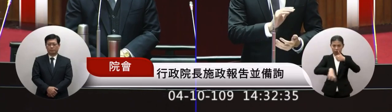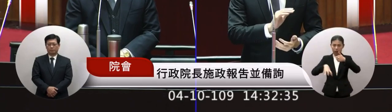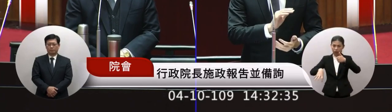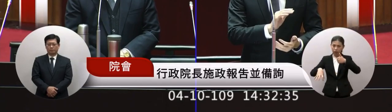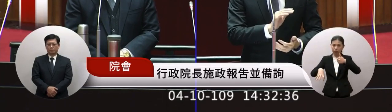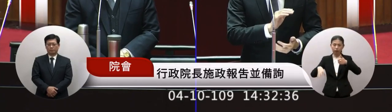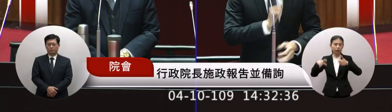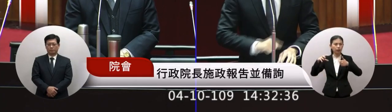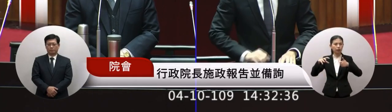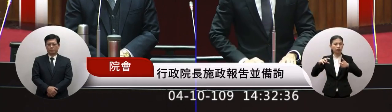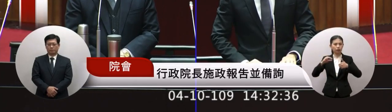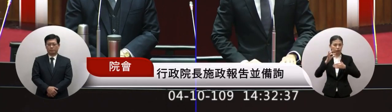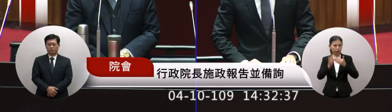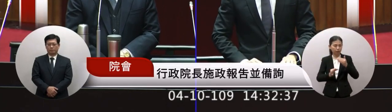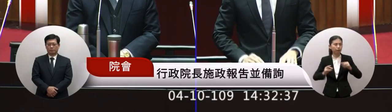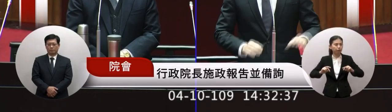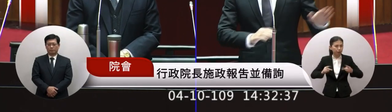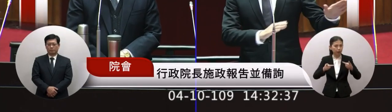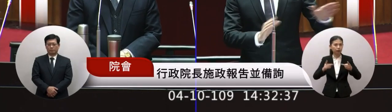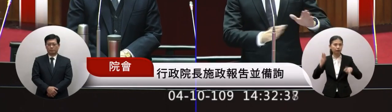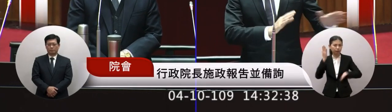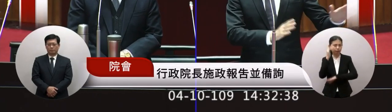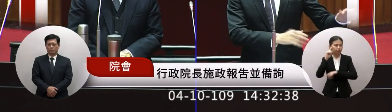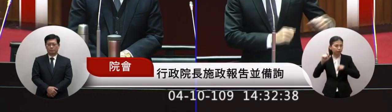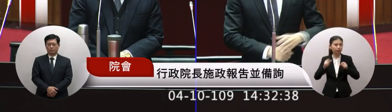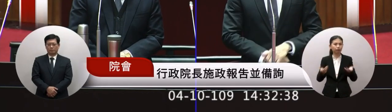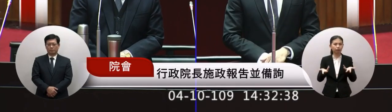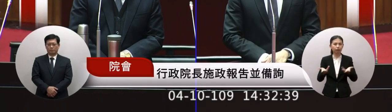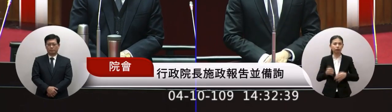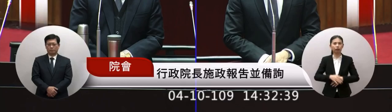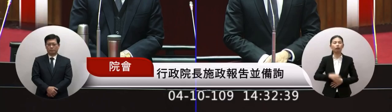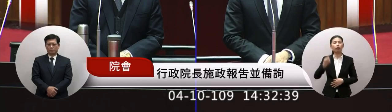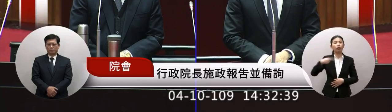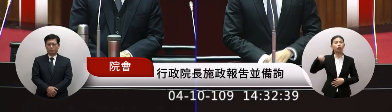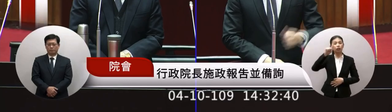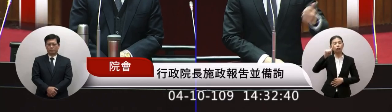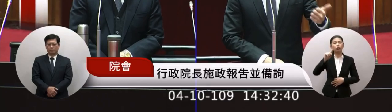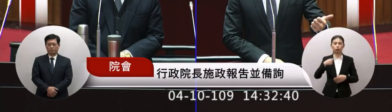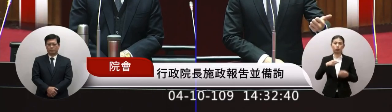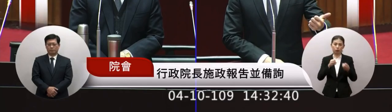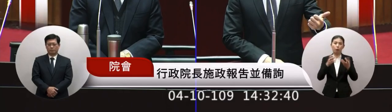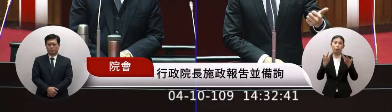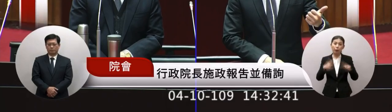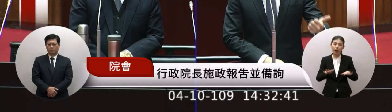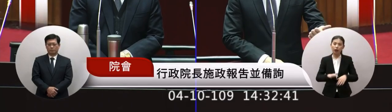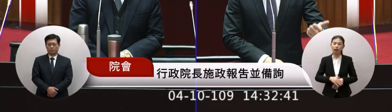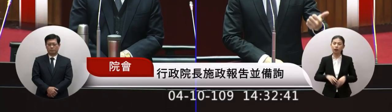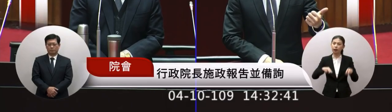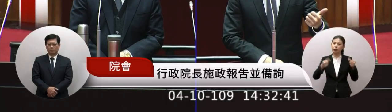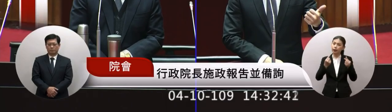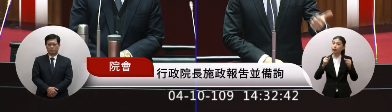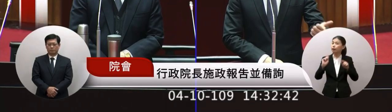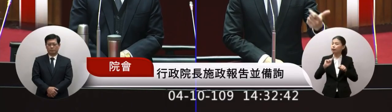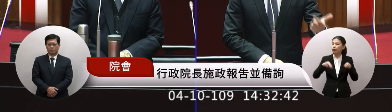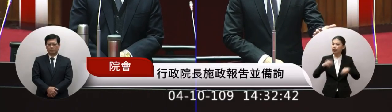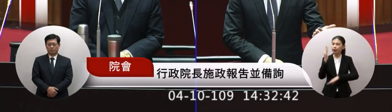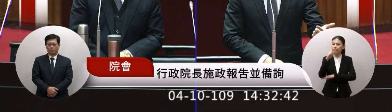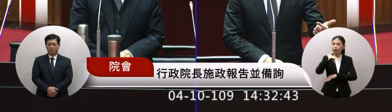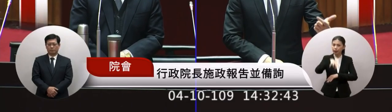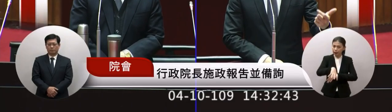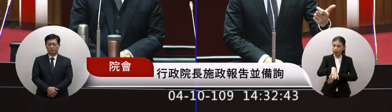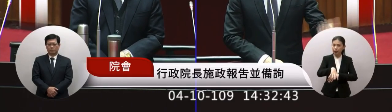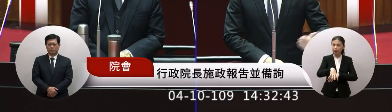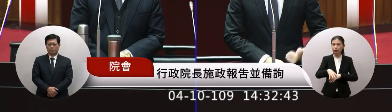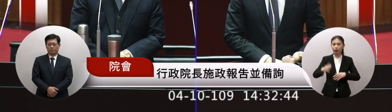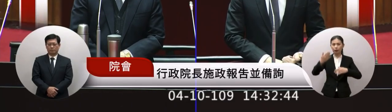革這些一些政策的事情我們說起來上一次其實就完成一些包括說這個行政院蒙古西